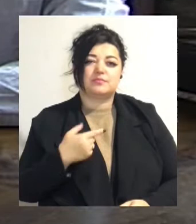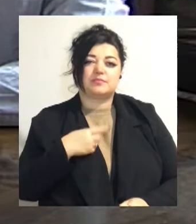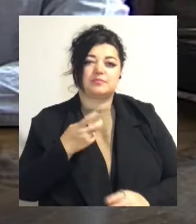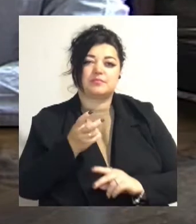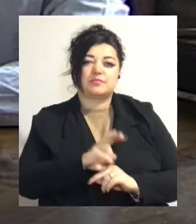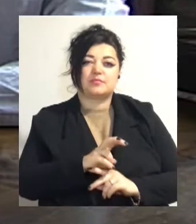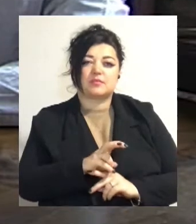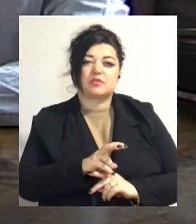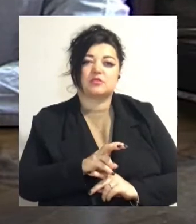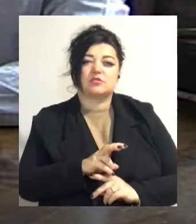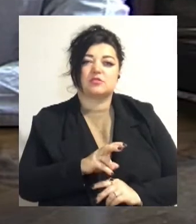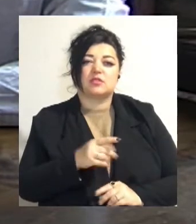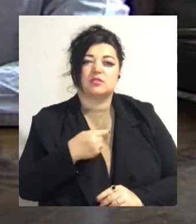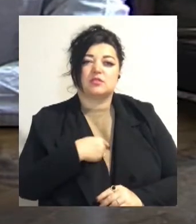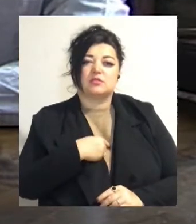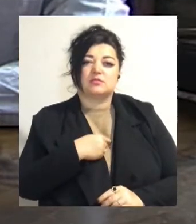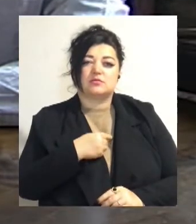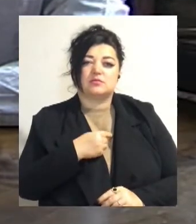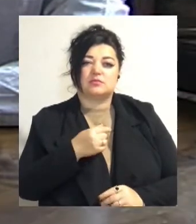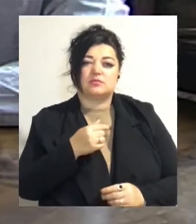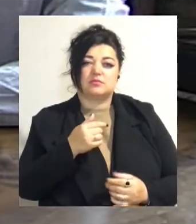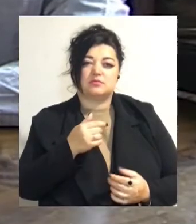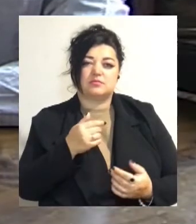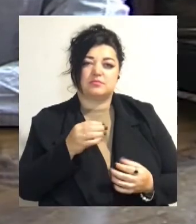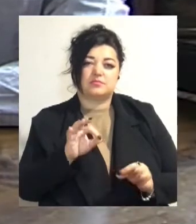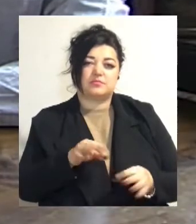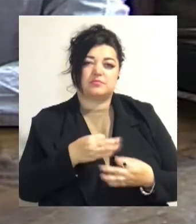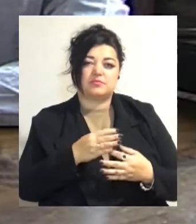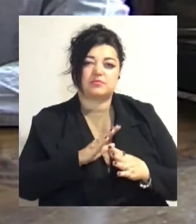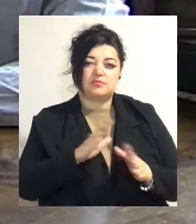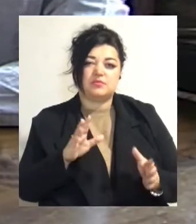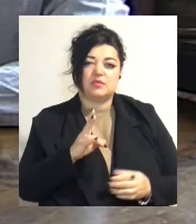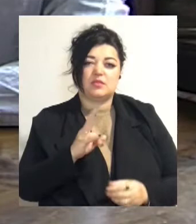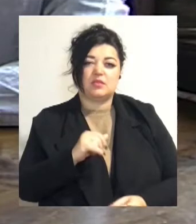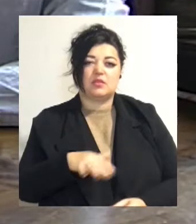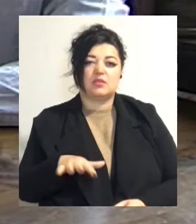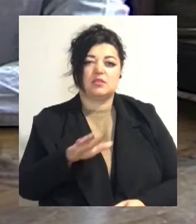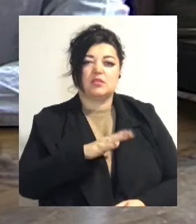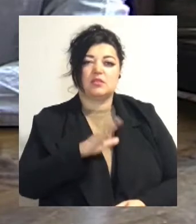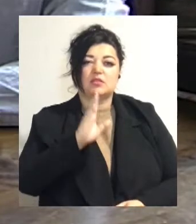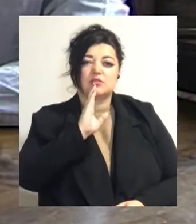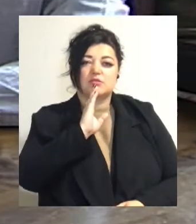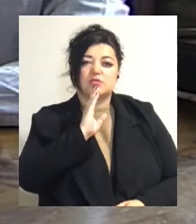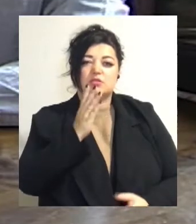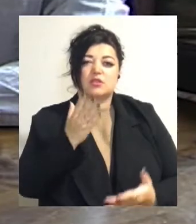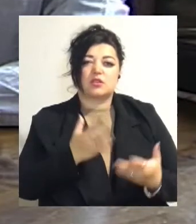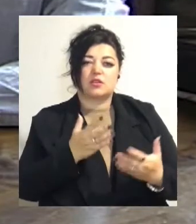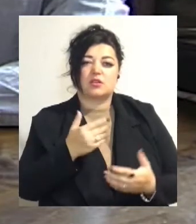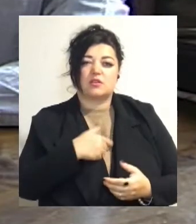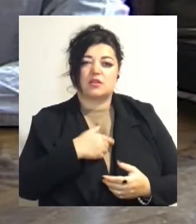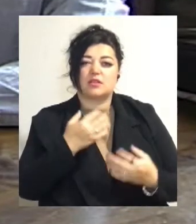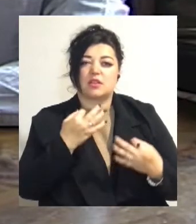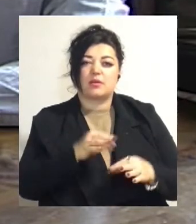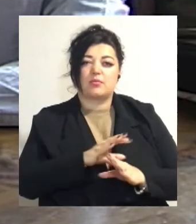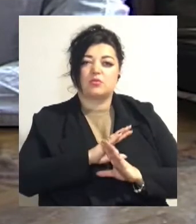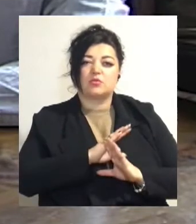пускати, бо він сміявся в коридорі. Жінка, яка нас не пускала, сказала, я не могу вас